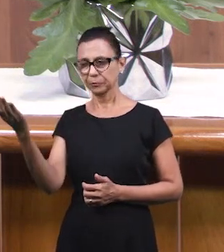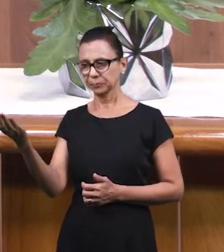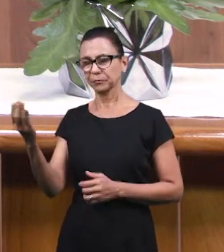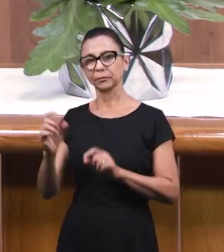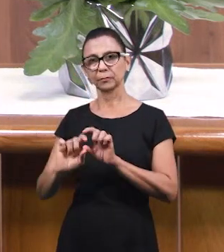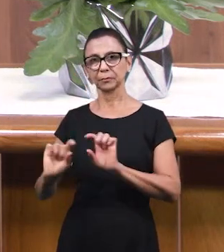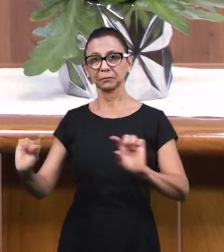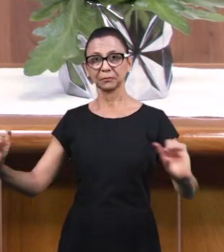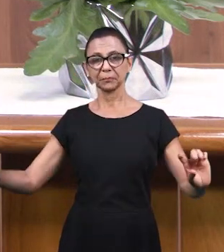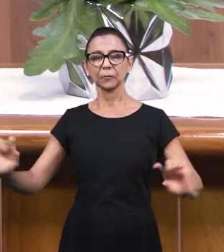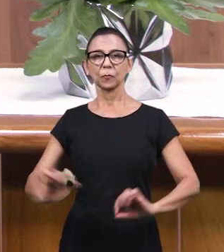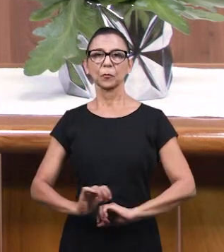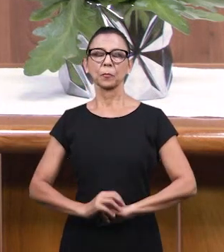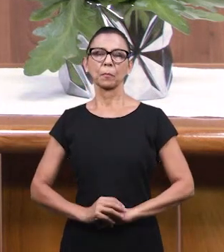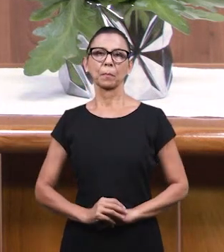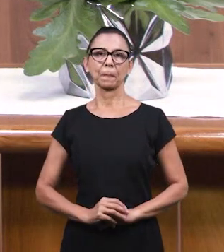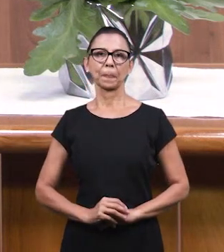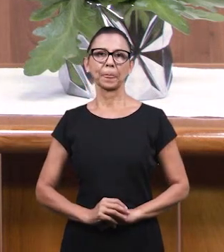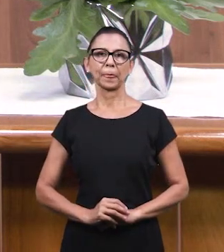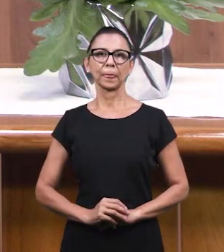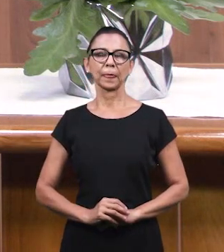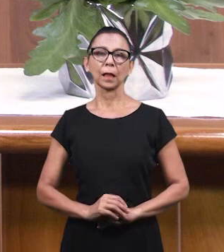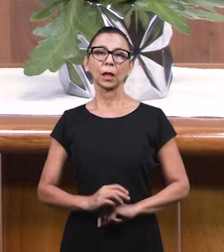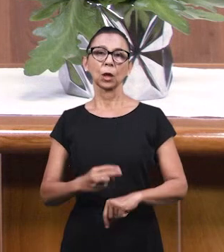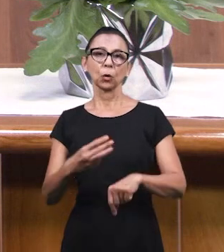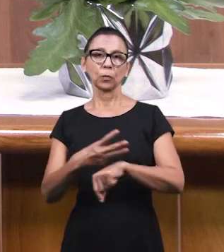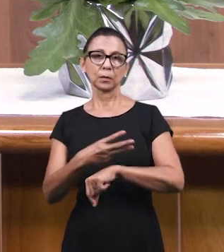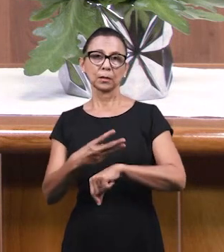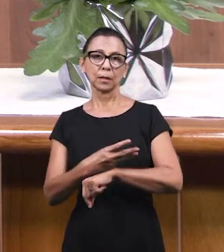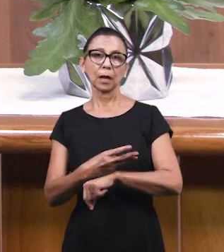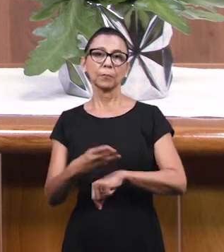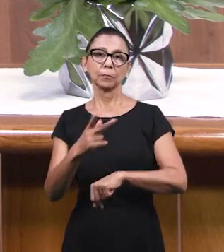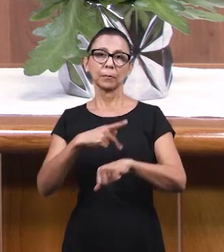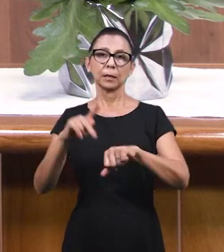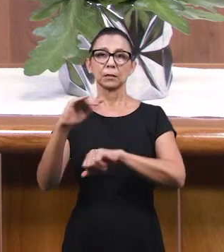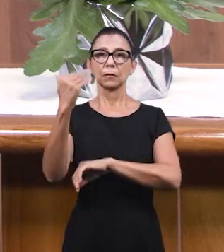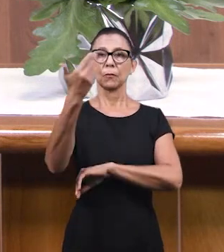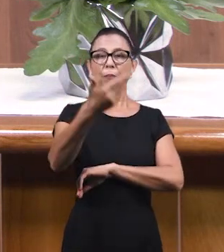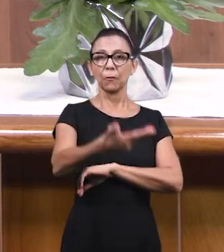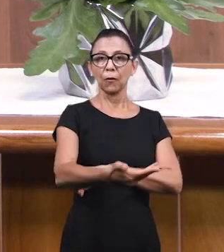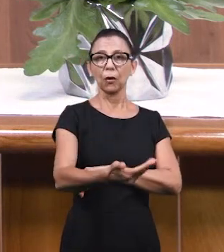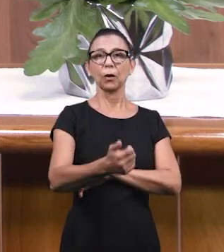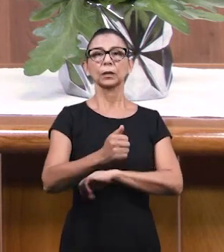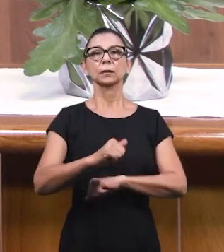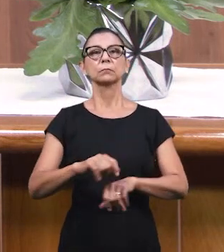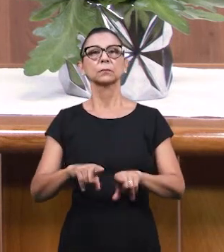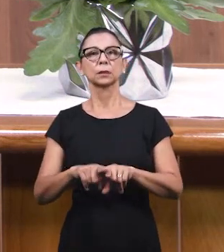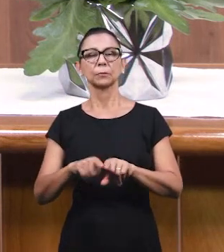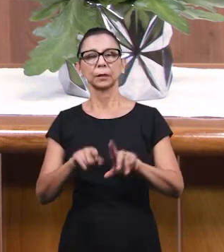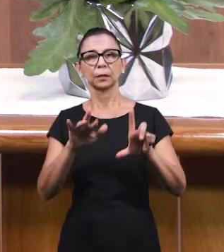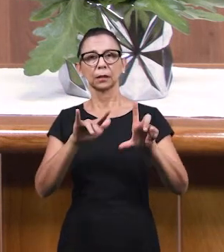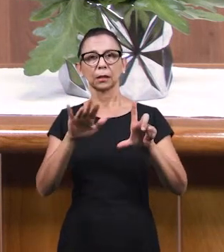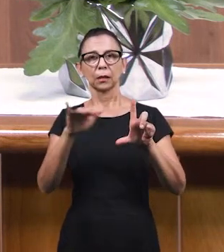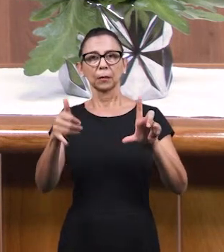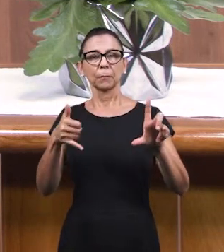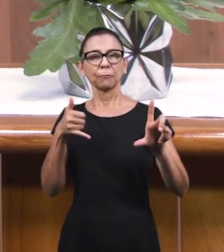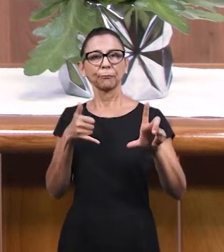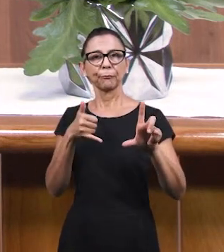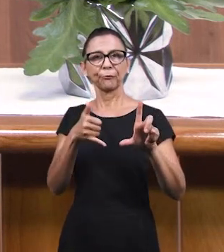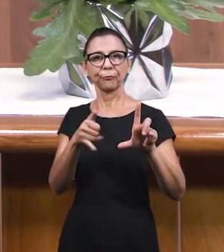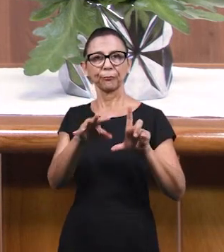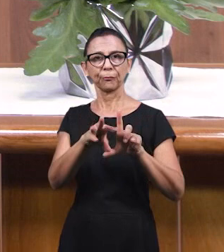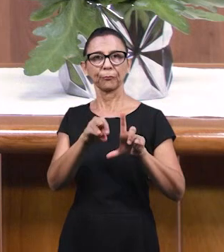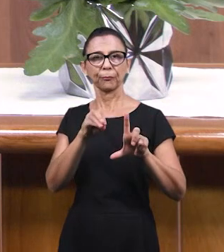вами, будут общаться с вами. Также есть ватсап для тех, кто за рубежом, для вас контакт. Если вы